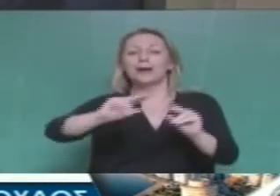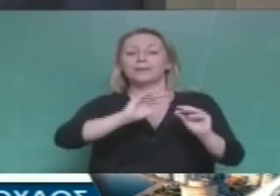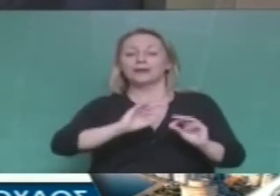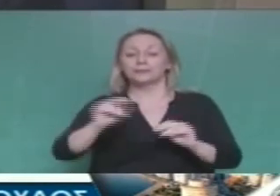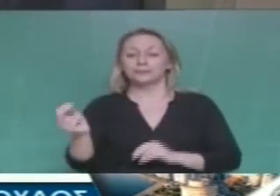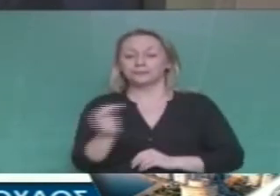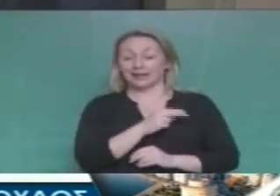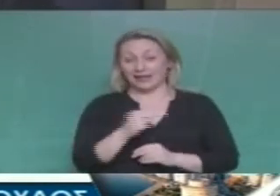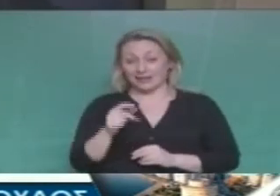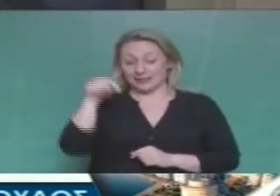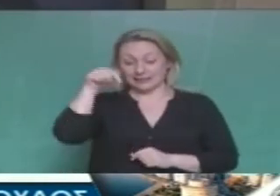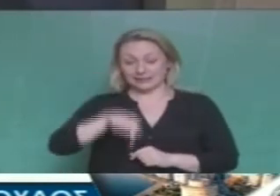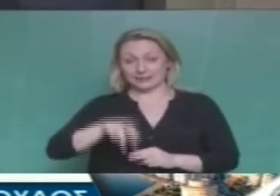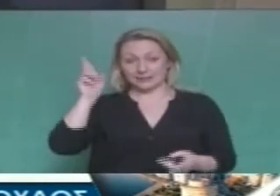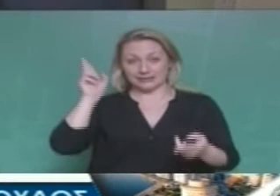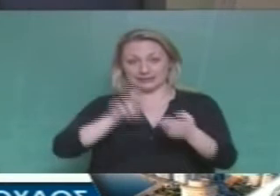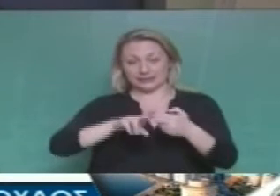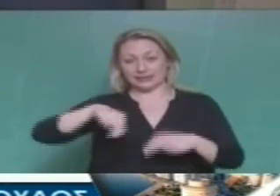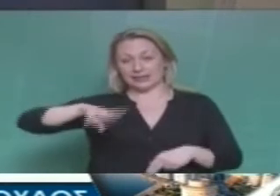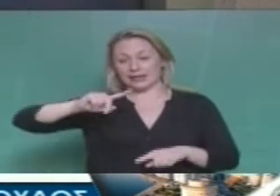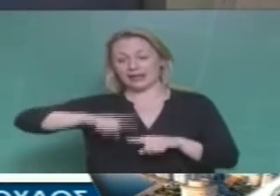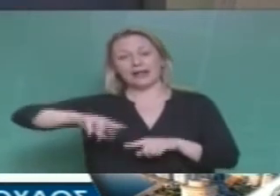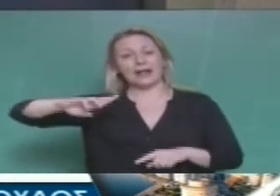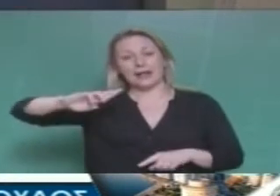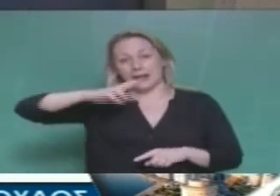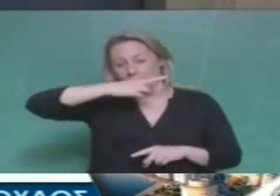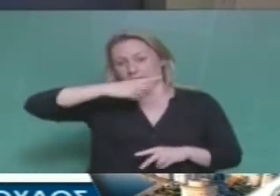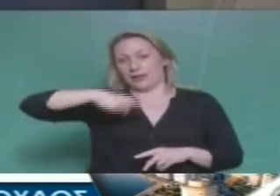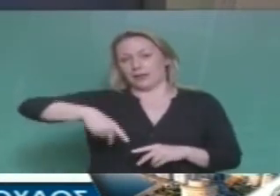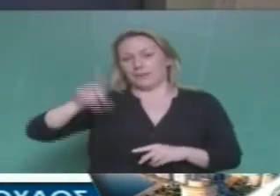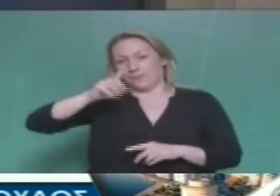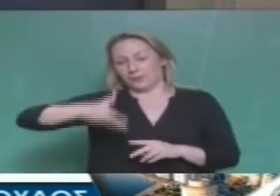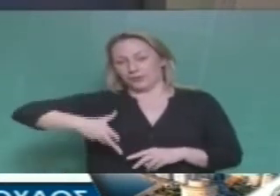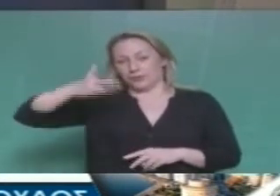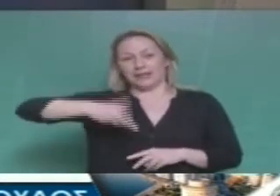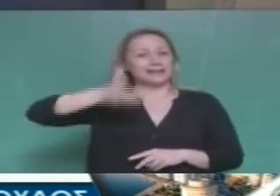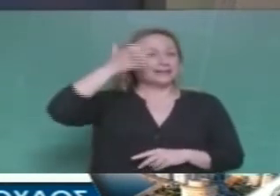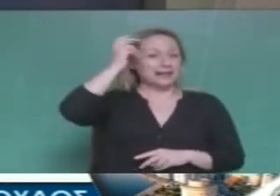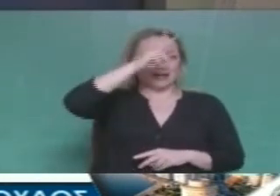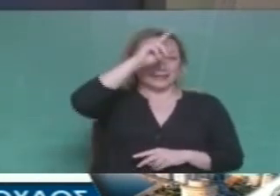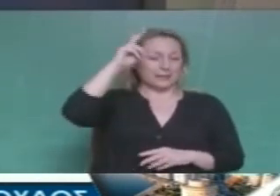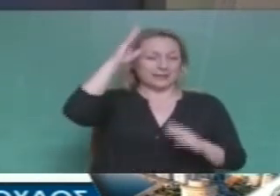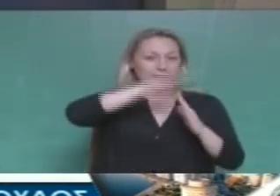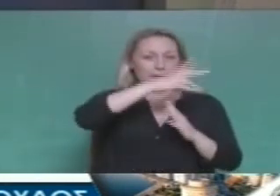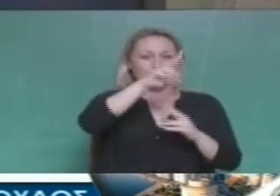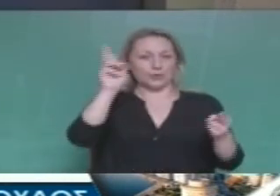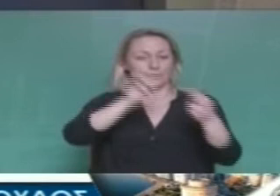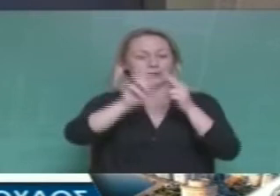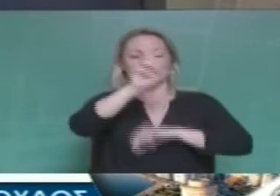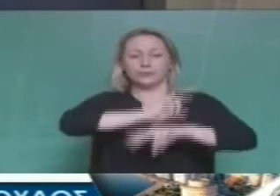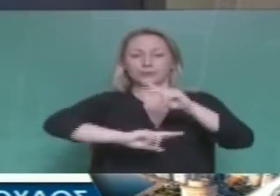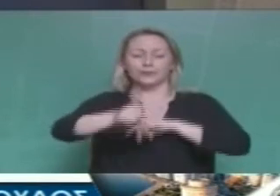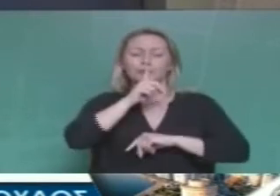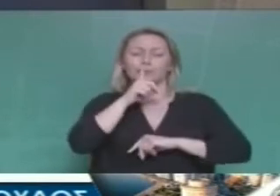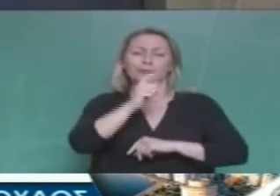Όσον αφορά τη σημερινή συνάντηση Μισοτάκη και Μέρκελ όπως μεταδίδουν οι δημοσιογράφοι στην πραγματικότητα συνεχίζεται η ίδια πολιτική. Θα